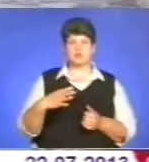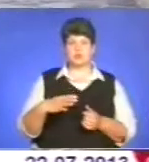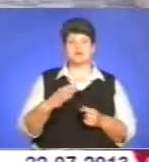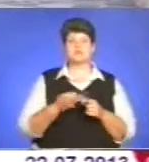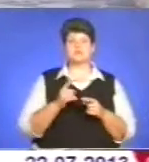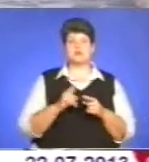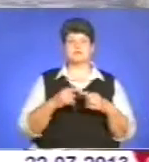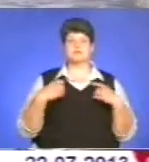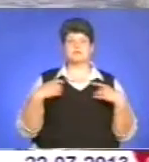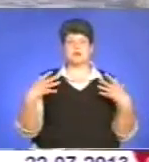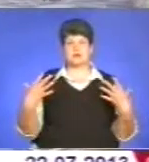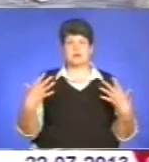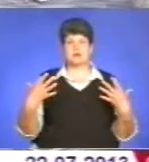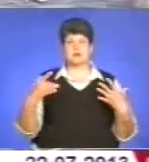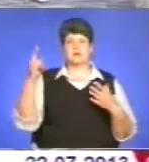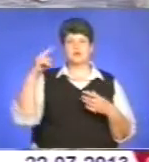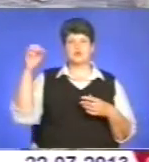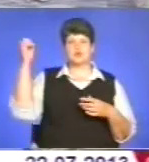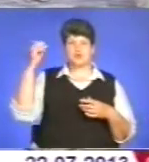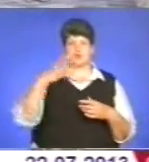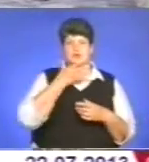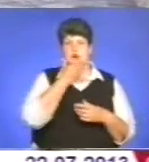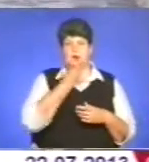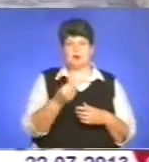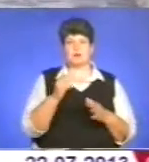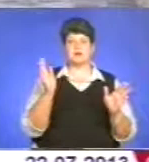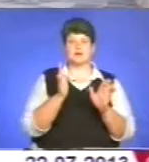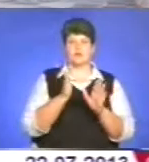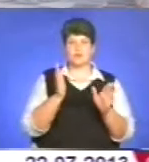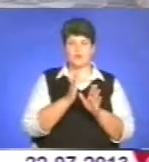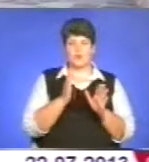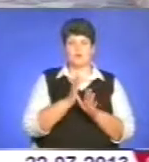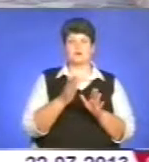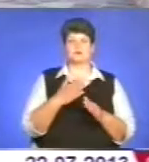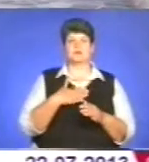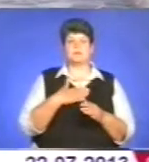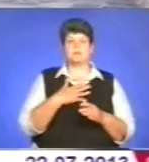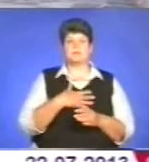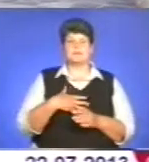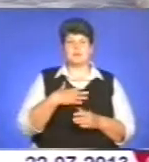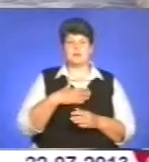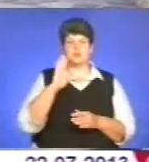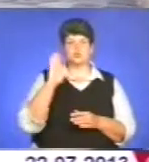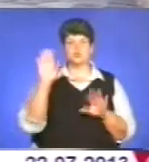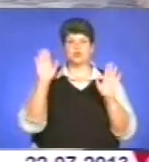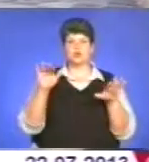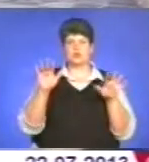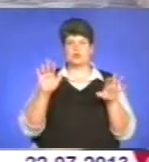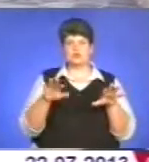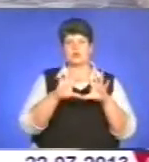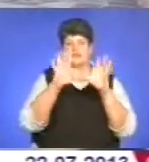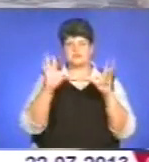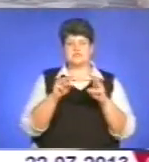посвяти, і сонечко таке файне, і погода нам, ми переживали, що буде дощ, але всі